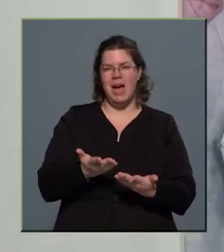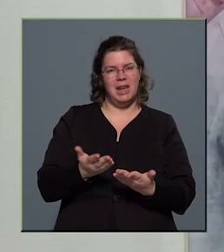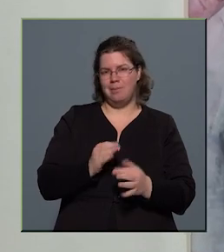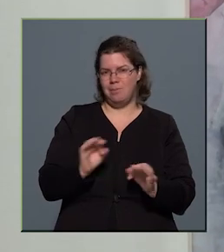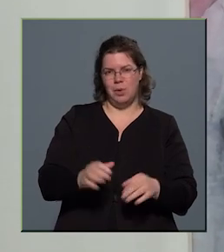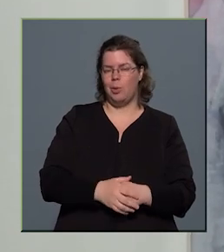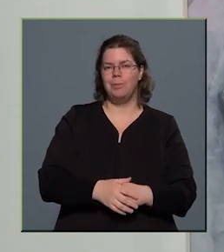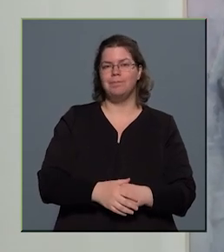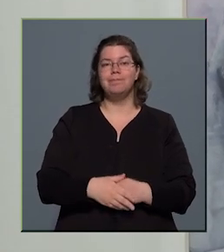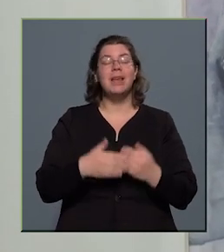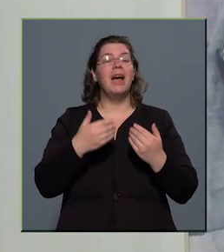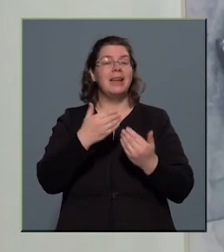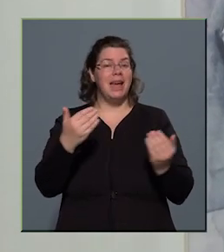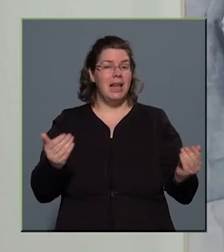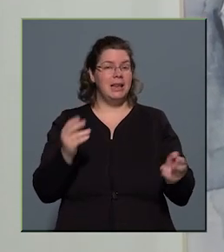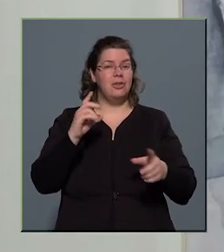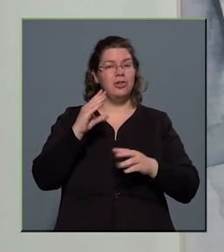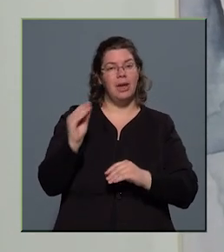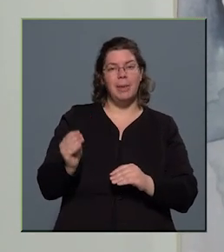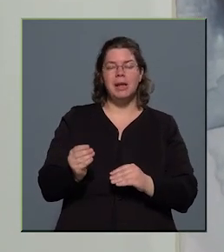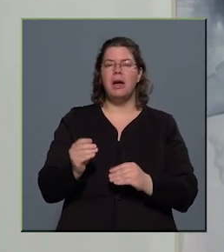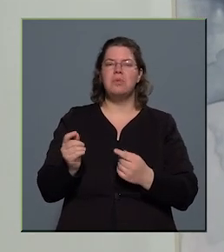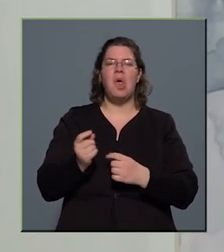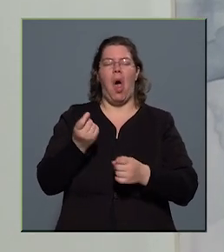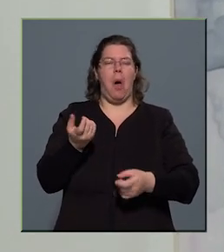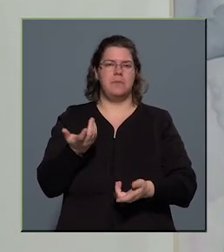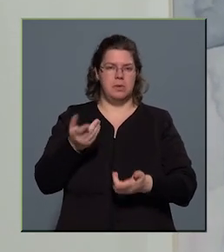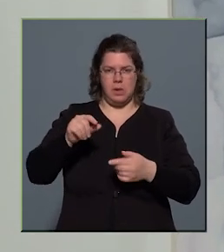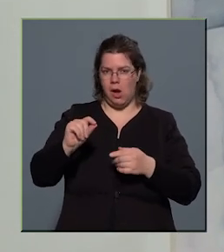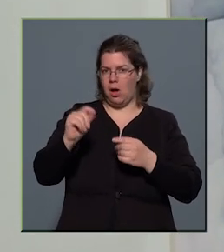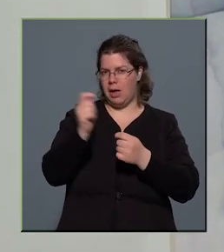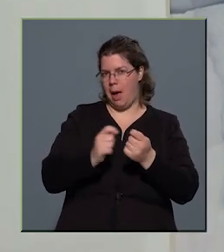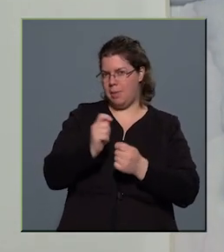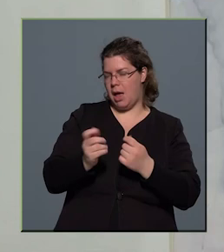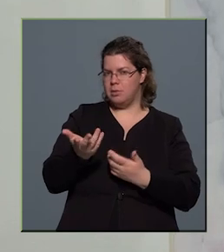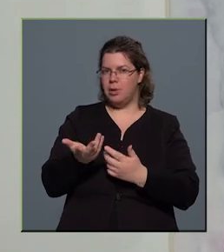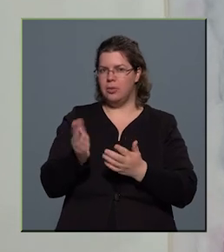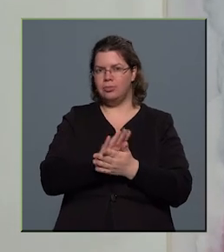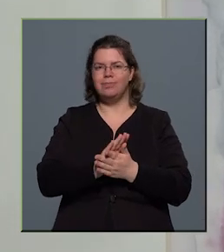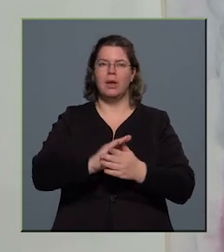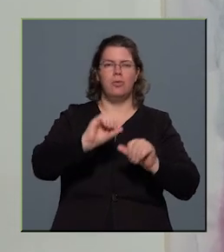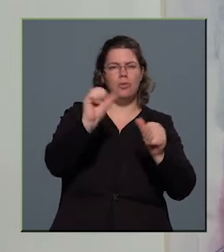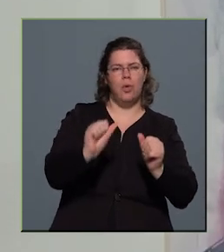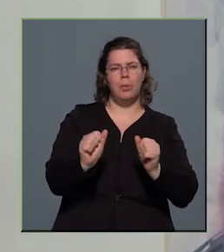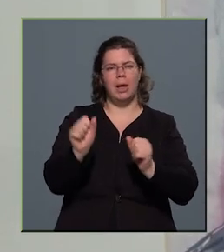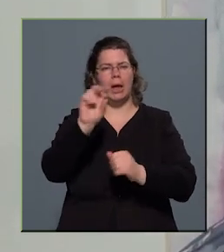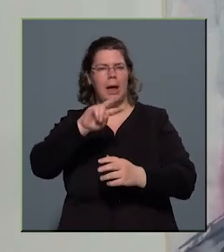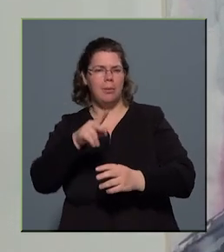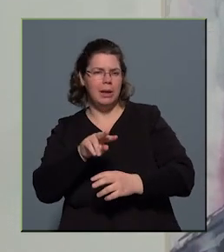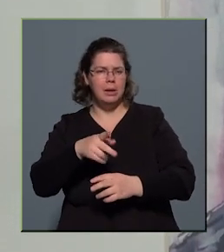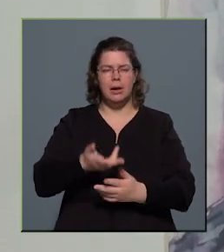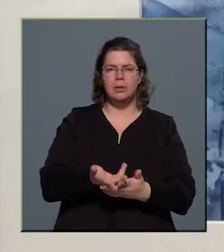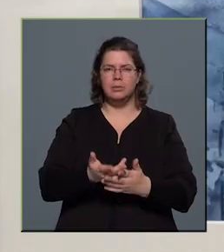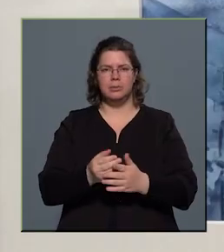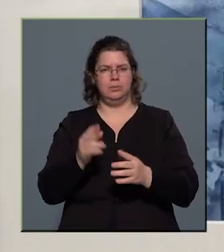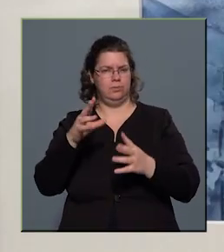jó. A kiállítás képeire az abstrakt ábrázolás jellemző, formák, geometriai alakzatok sokasága a